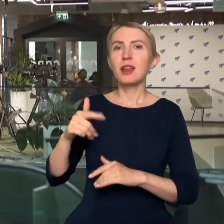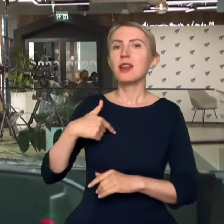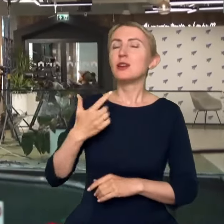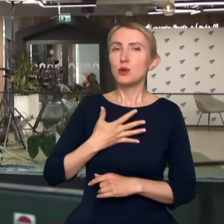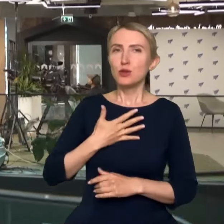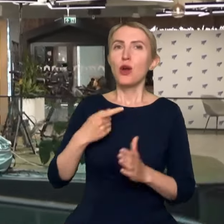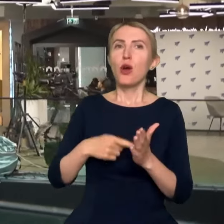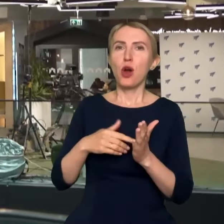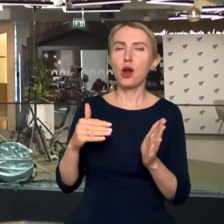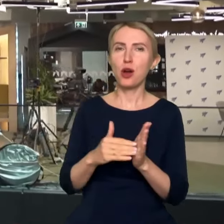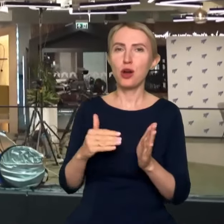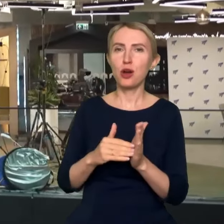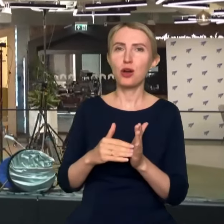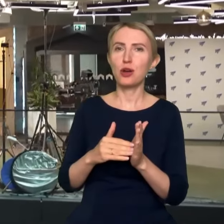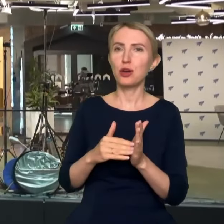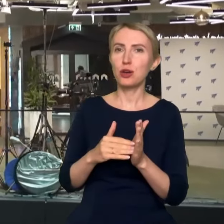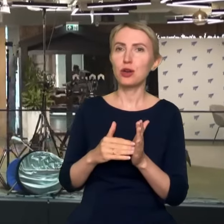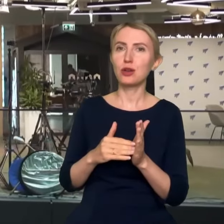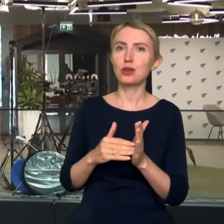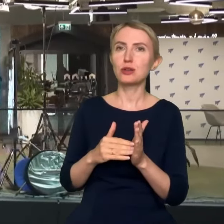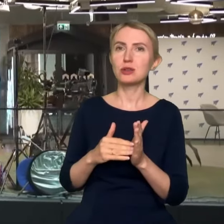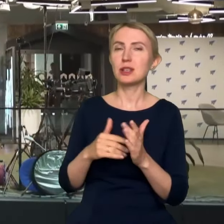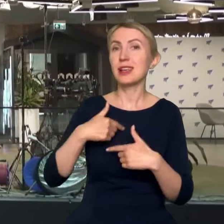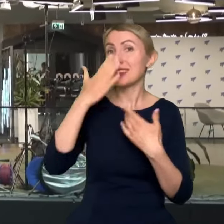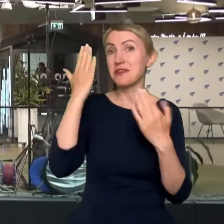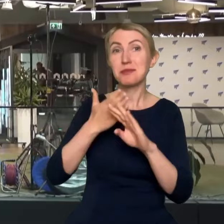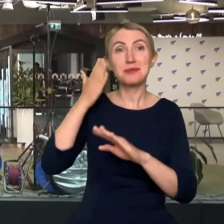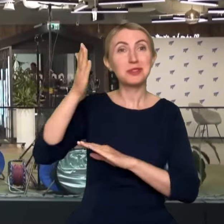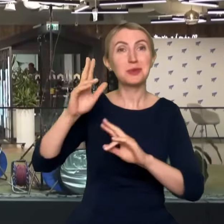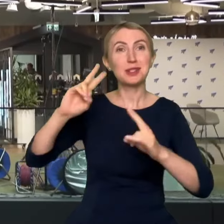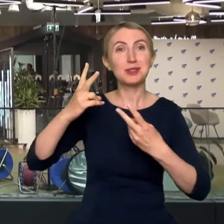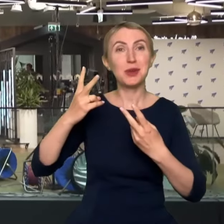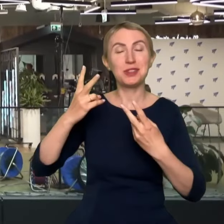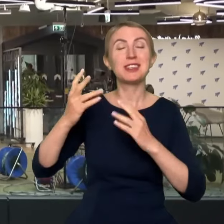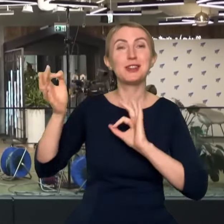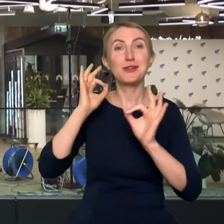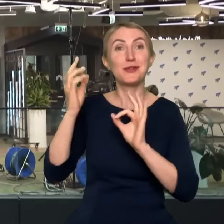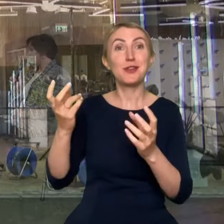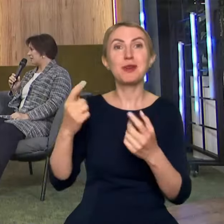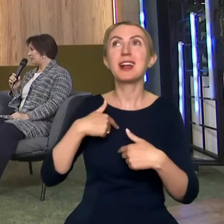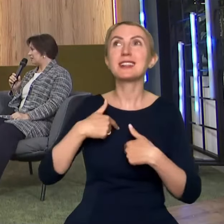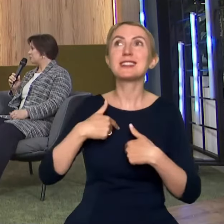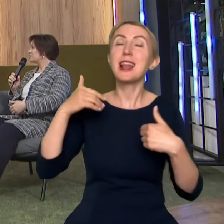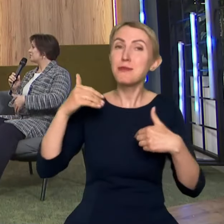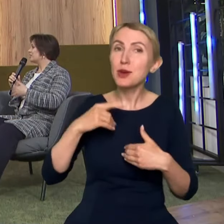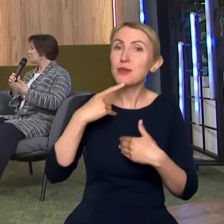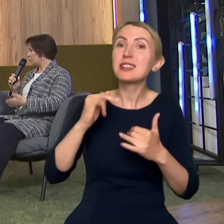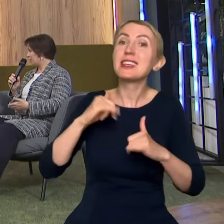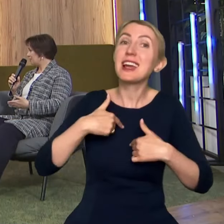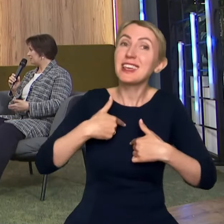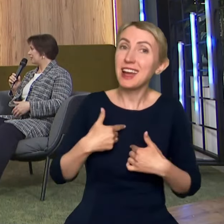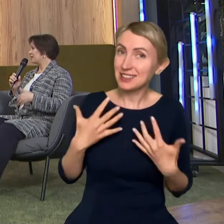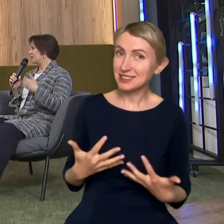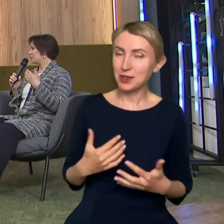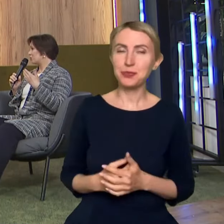potrzeba. Więc ja nie wiem, jaka będzie przyszłość pozyskiwania informacji, ale mogę powiedzieć, jaka bym chciała, żeby była. I myślę, że ten